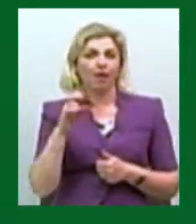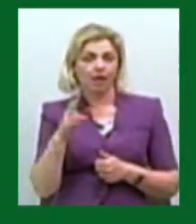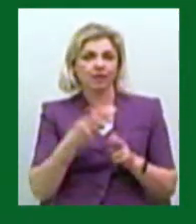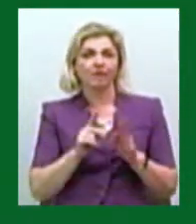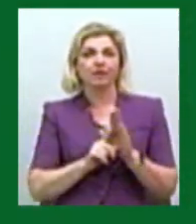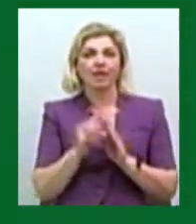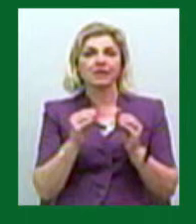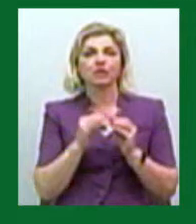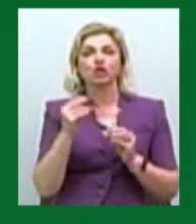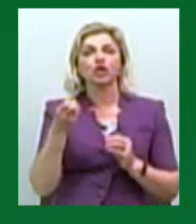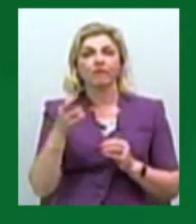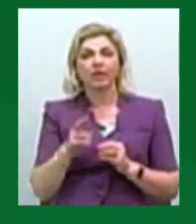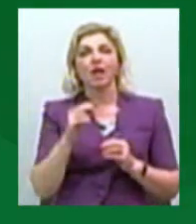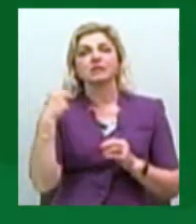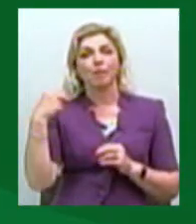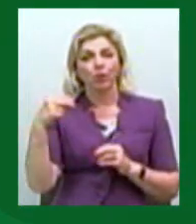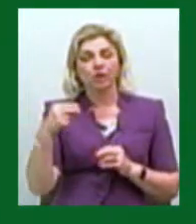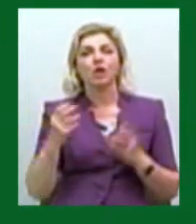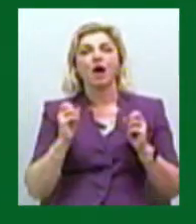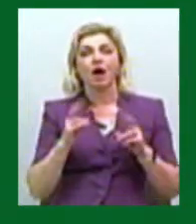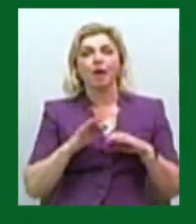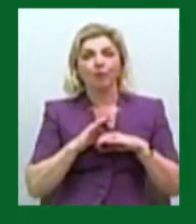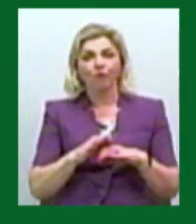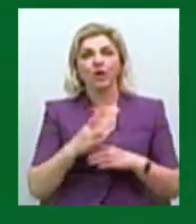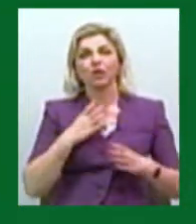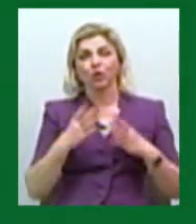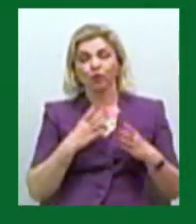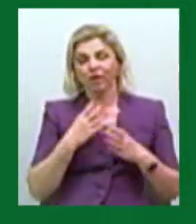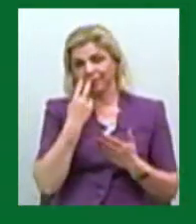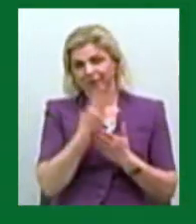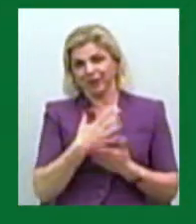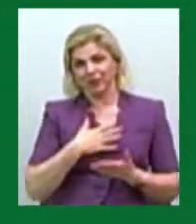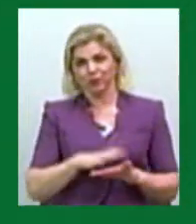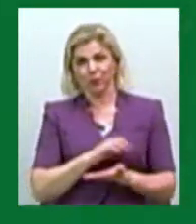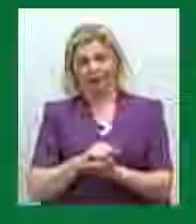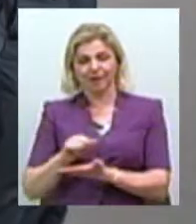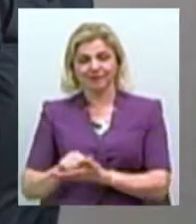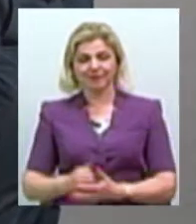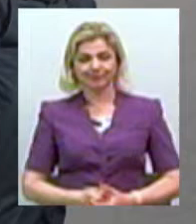червня у Запоріжжі. Як відбуваються тренування, бачили наші журналісти.